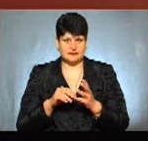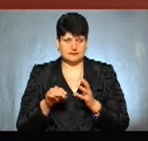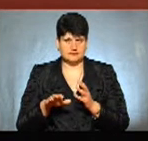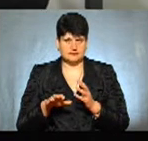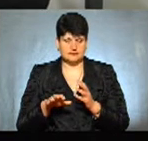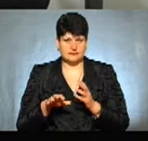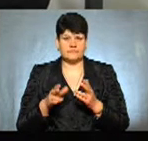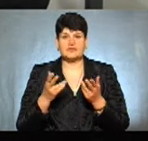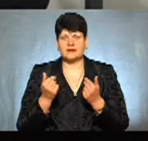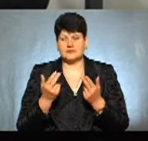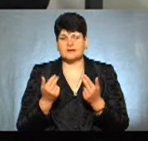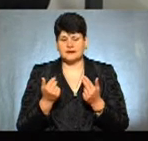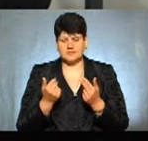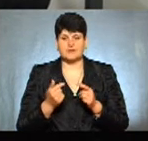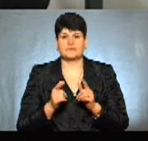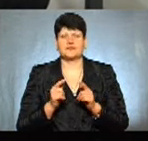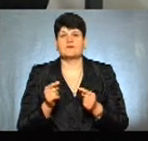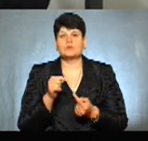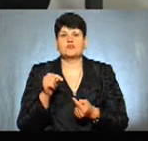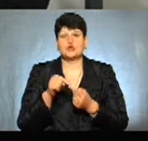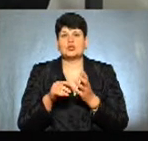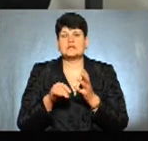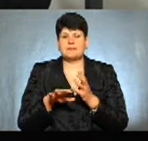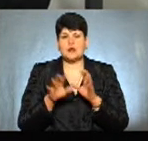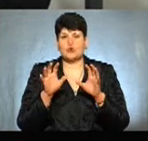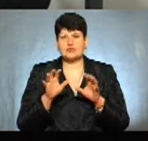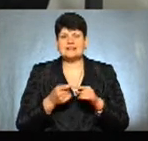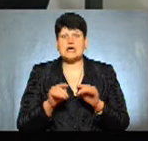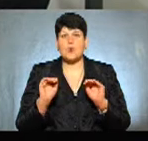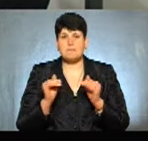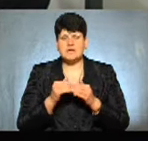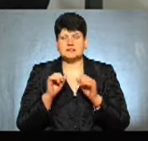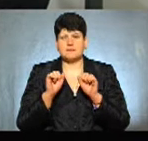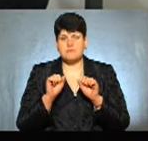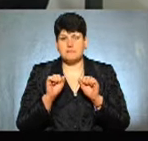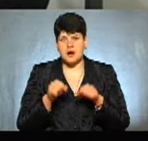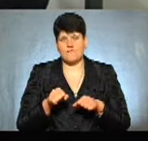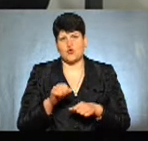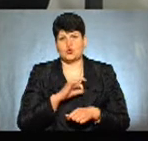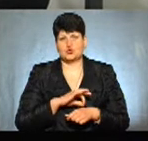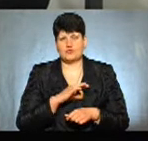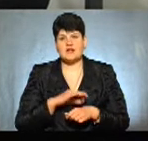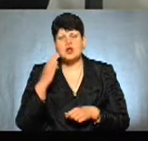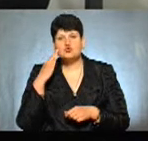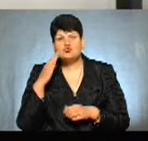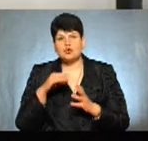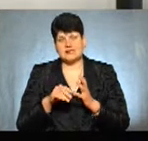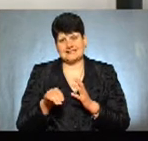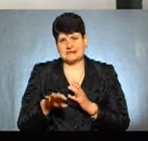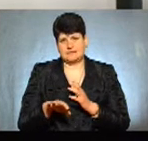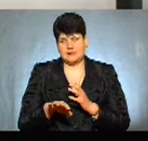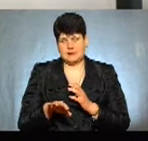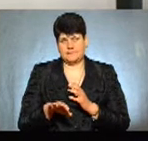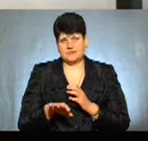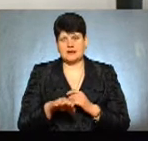сам сервітут, відповідно до земельного кодексу, це є обмежене право користування чужої земельної ділянки. Станемо на сьогоднішній день, як сказав Василь